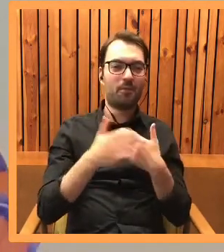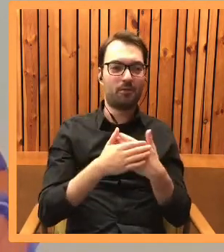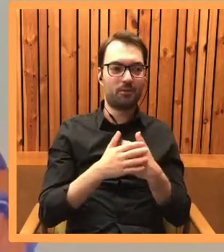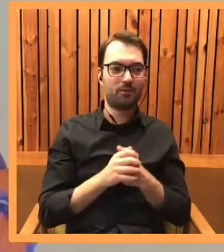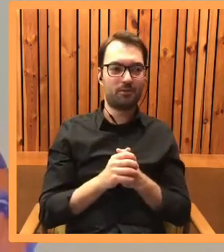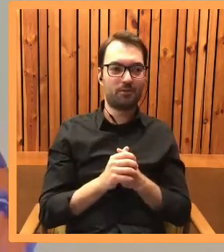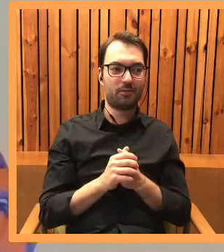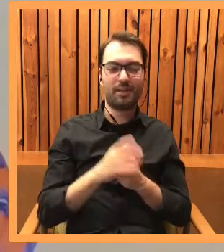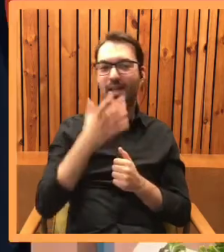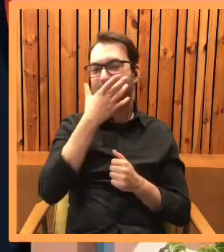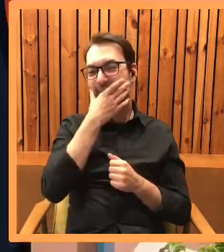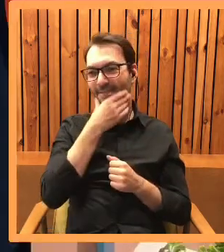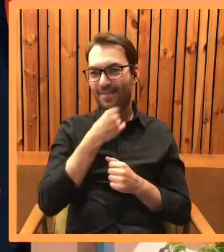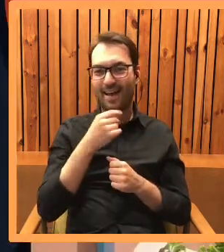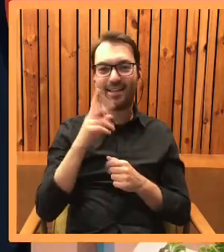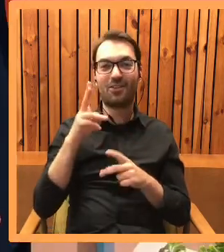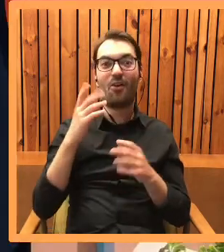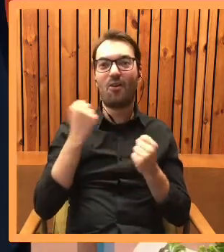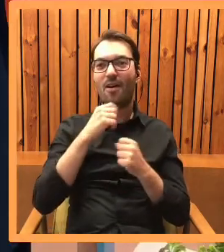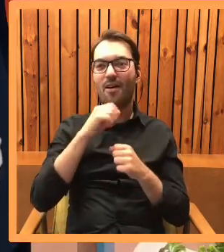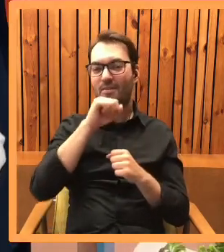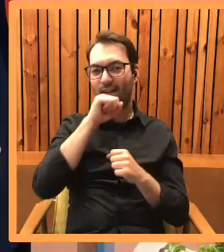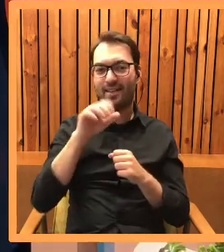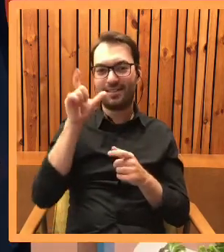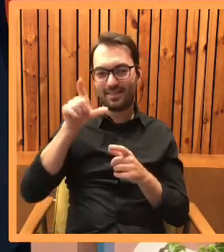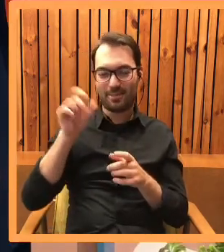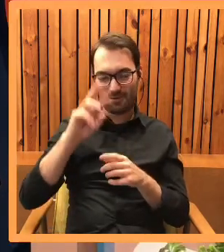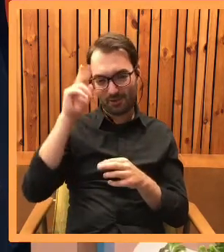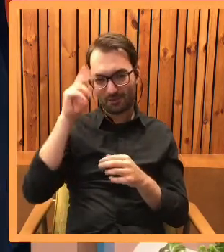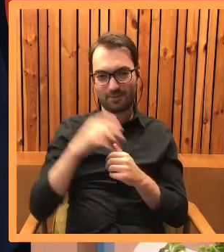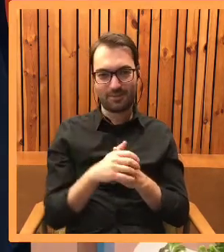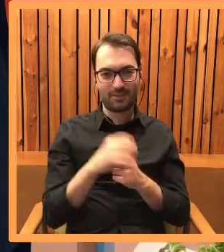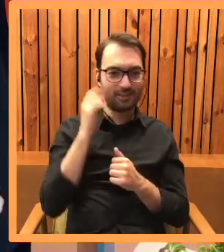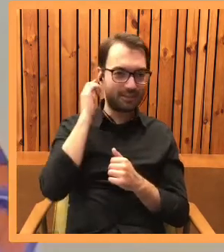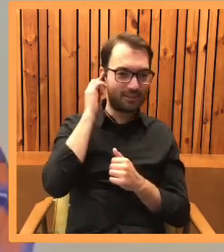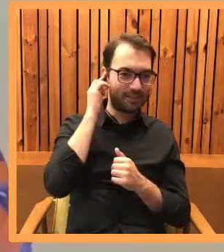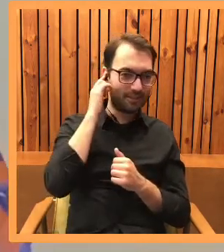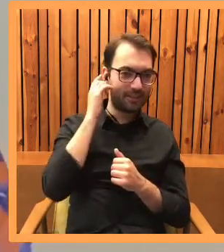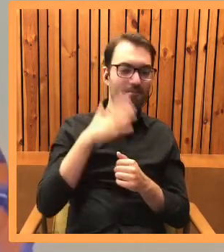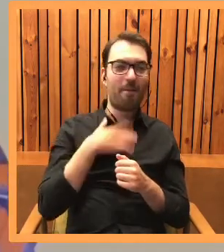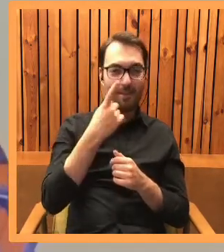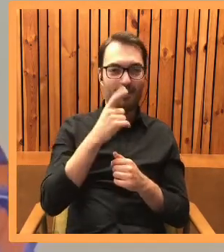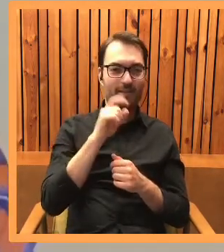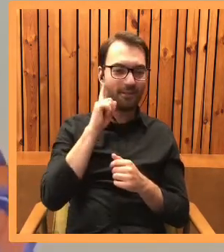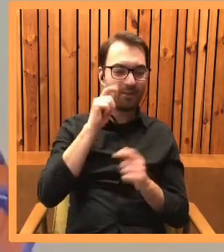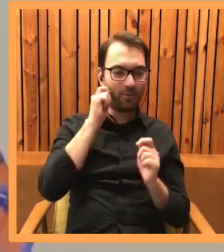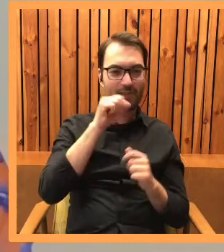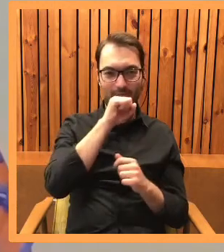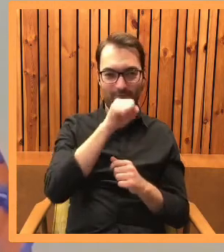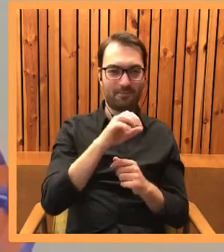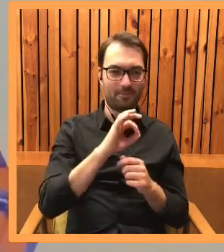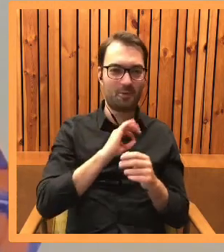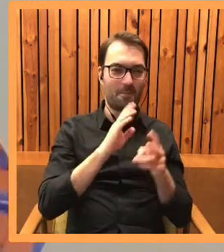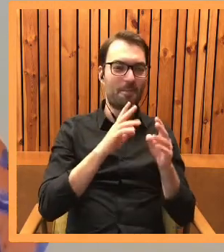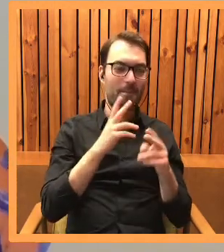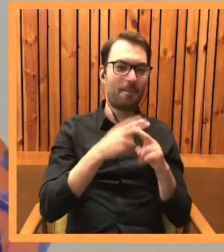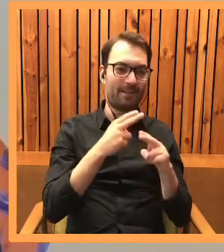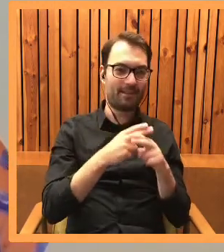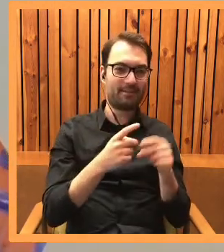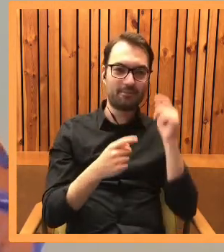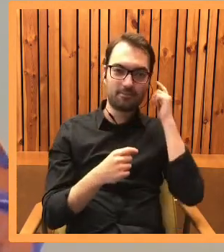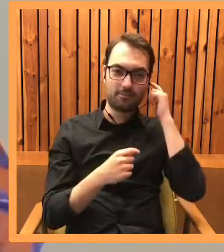No ale wiesz, twarz ci wierni fani na pewno rozpoznają. Mam jedną fankę wśród swoich pacjentów.